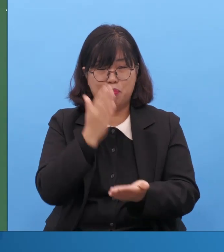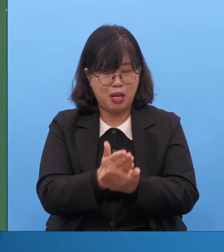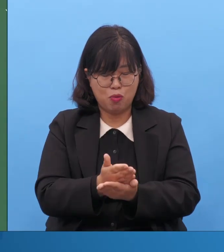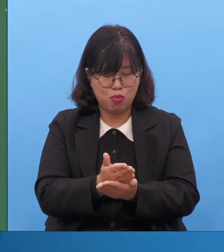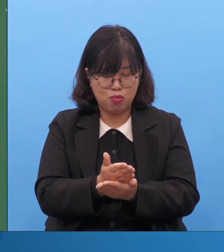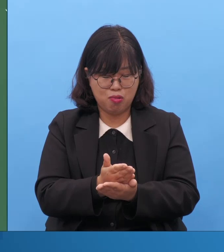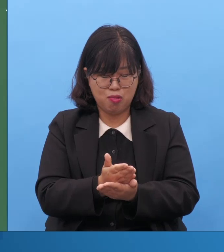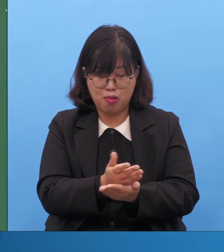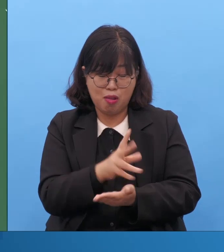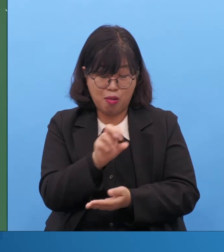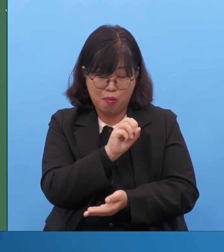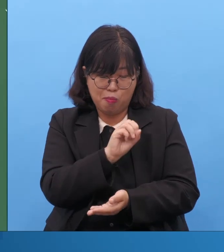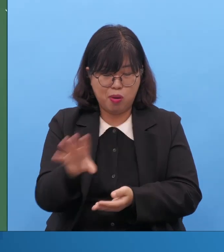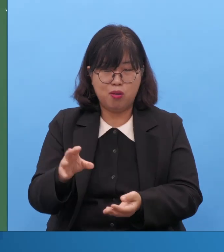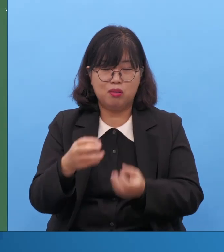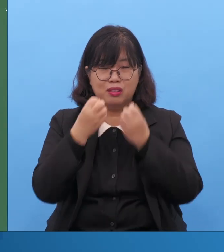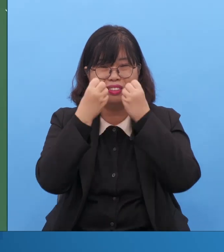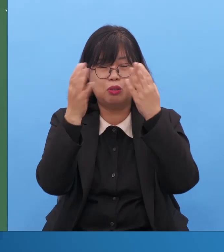써보라니까요.